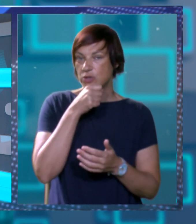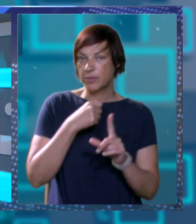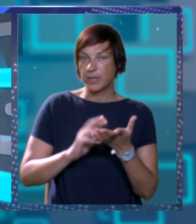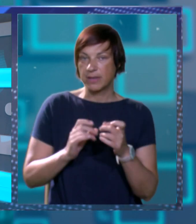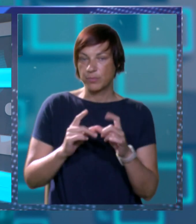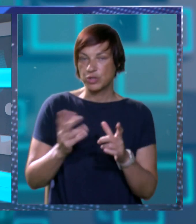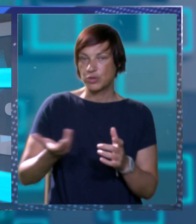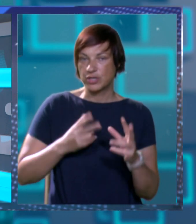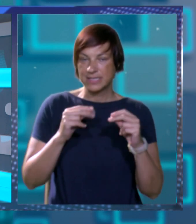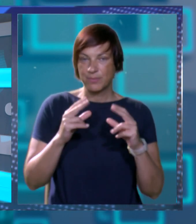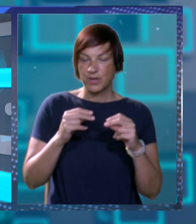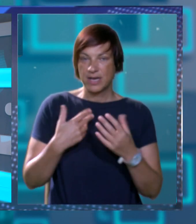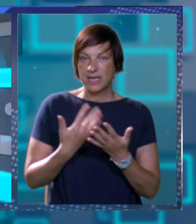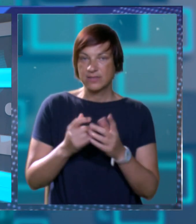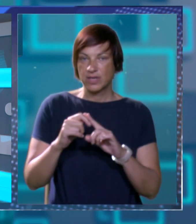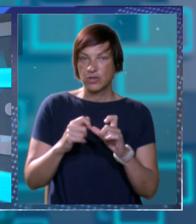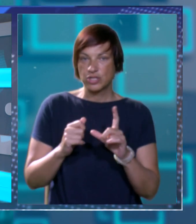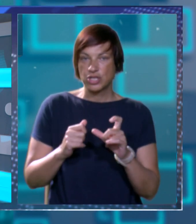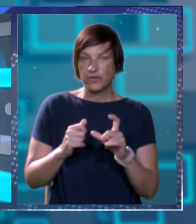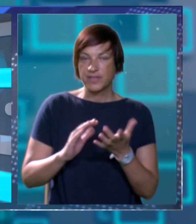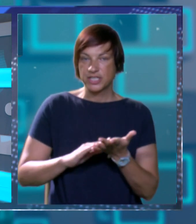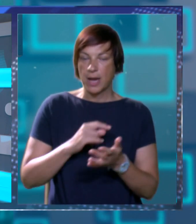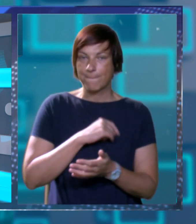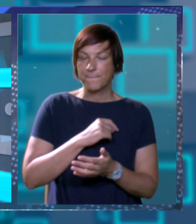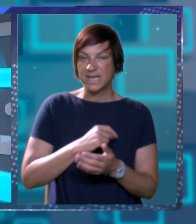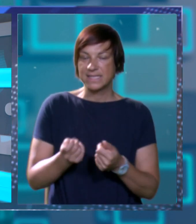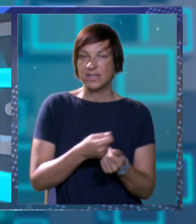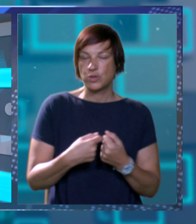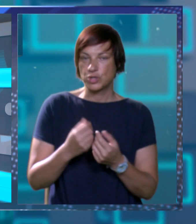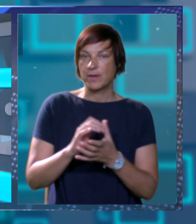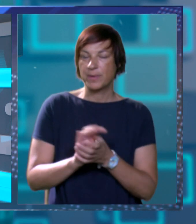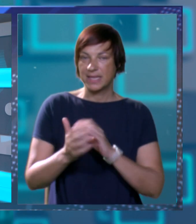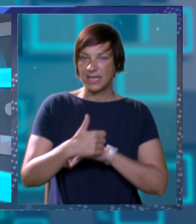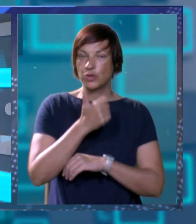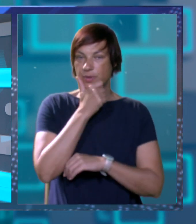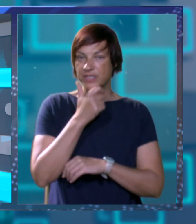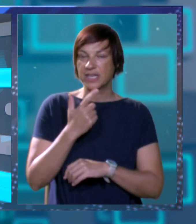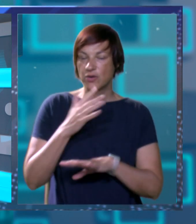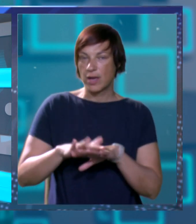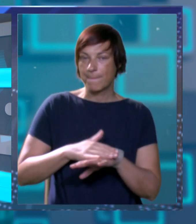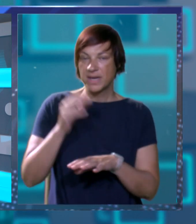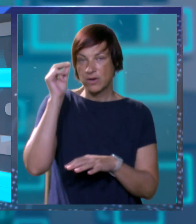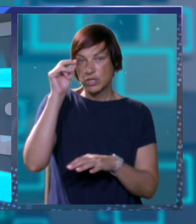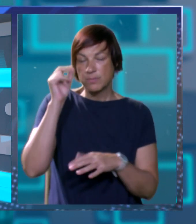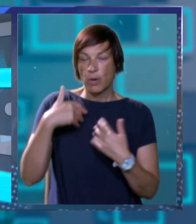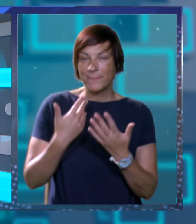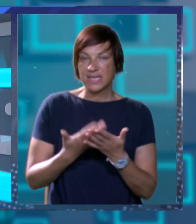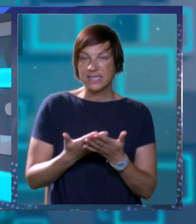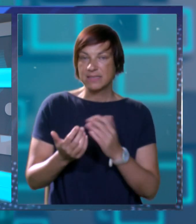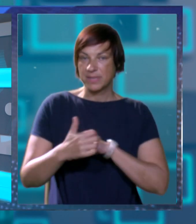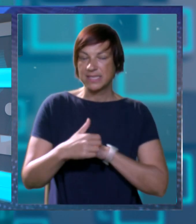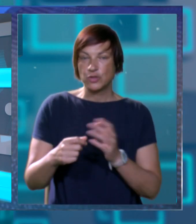županijskom impulsu donosimo razgovor s Vedranom Kosovićem predsjednikom društva prijatelje Dubrovačke starine koje brinu o spomenicima